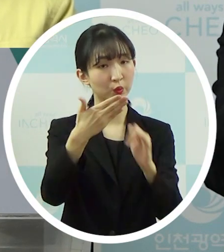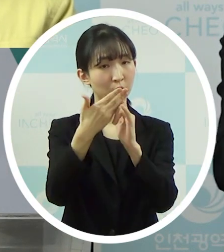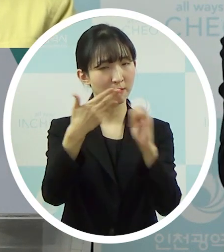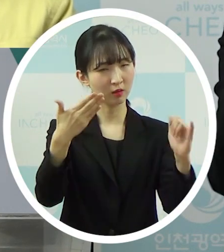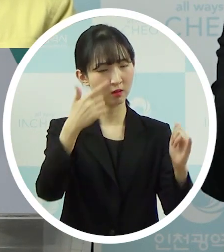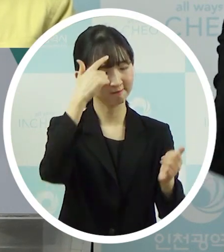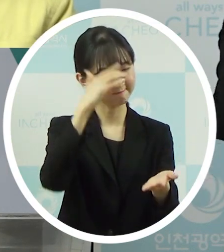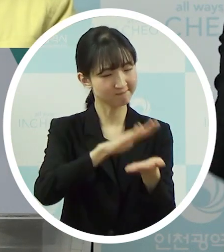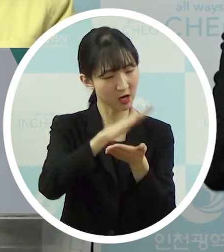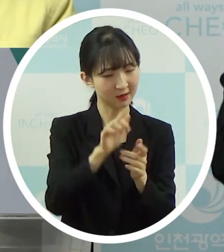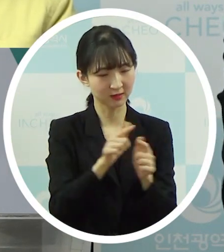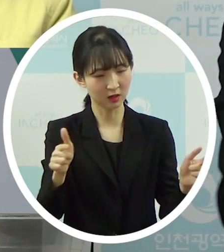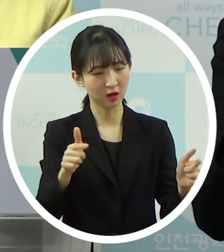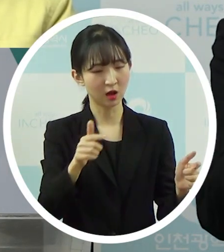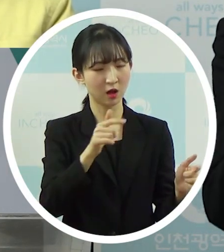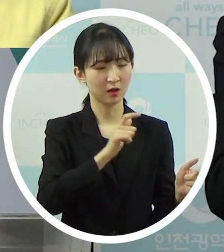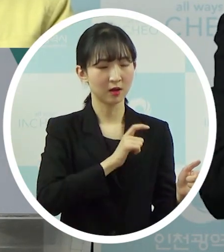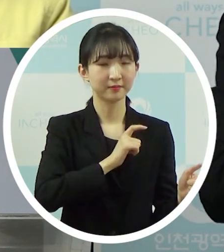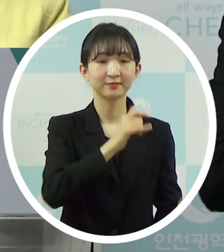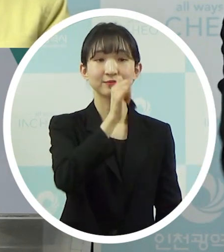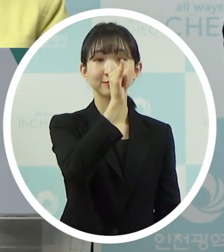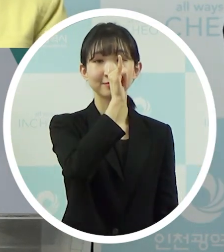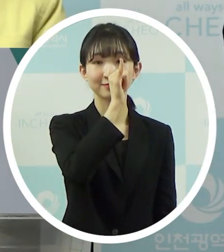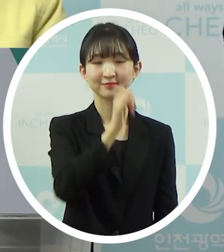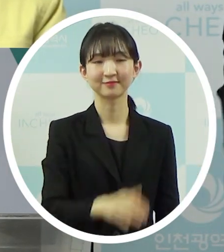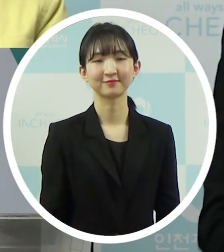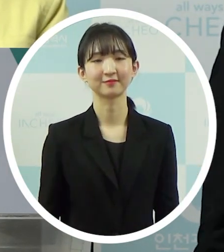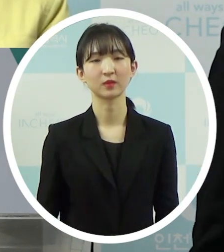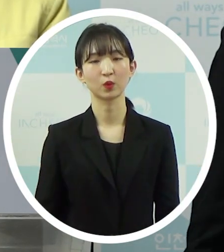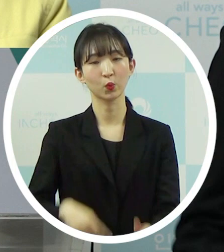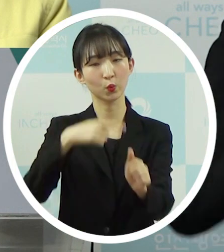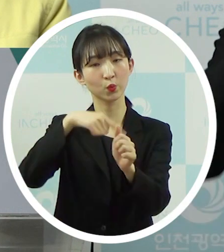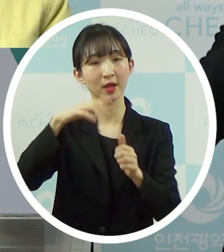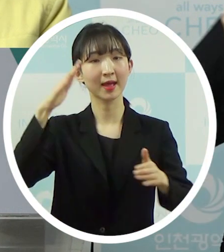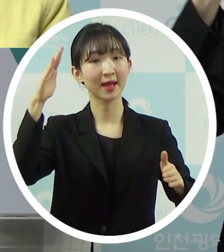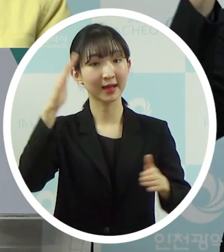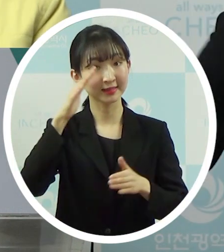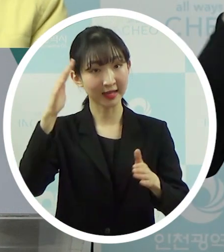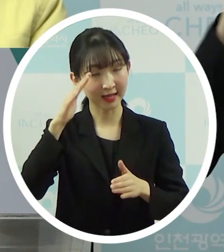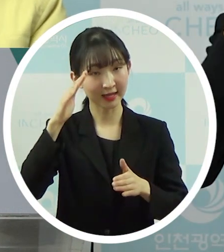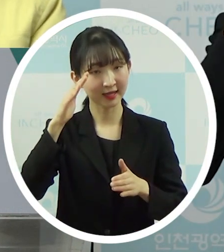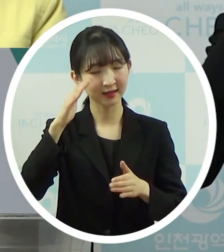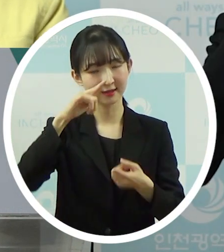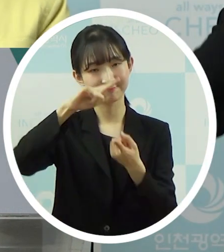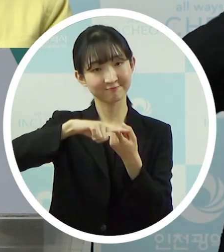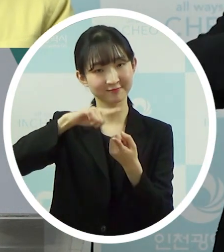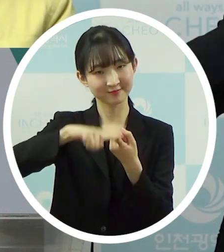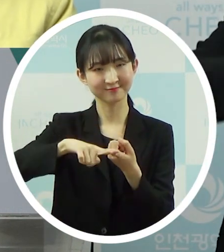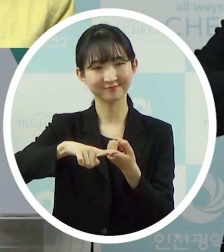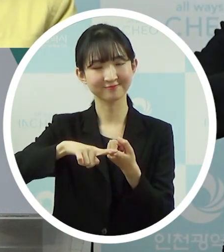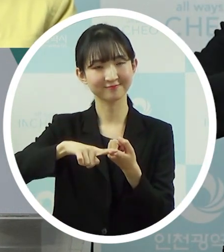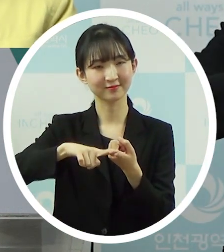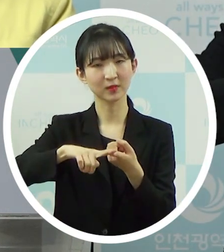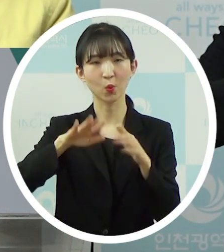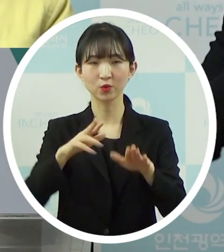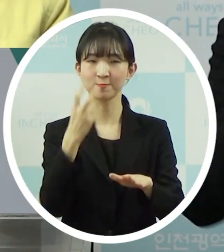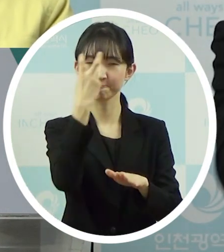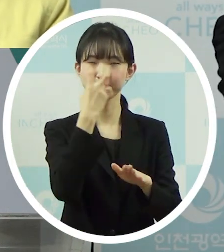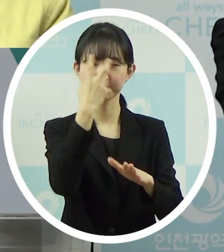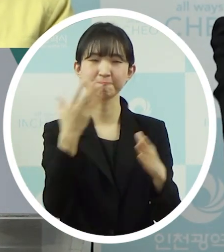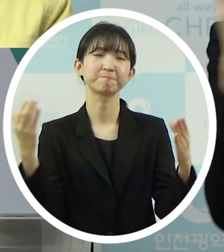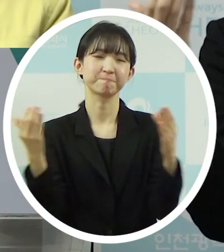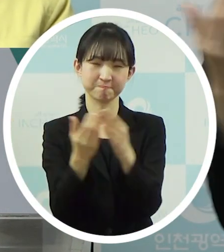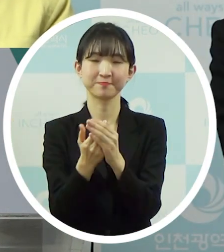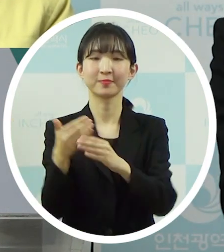증상자로 파악이 됐습니다. 그다음에 교육생에 오늘 추가로 내려온 교육생에 대해서는 오늘 조사를 마칠